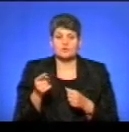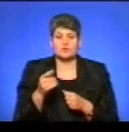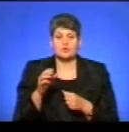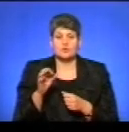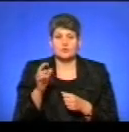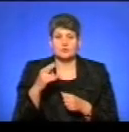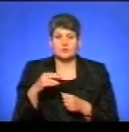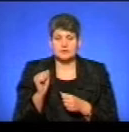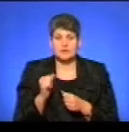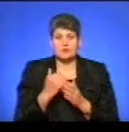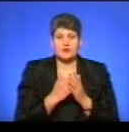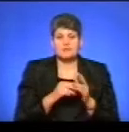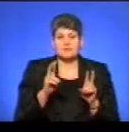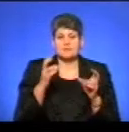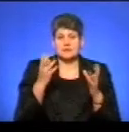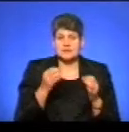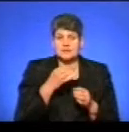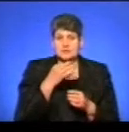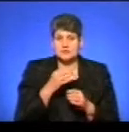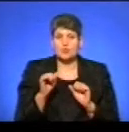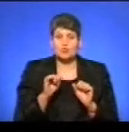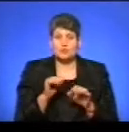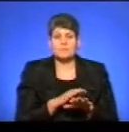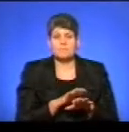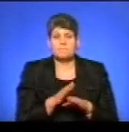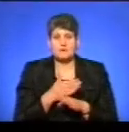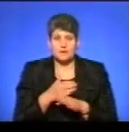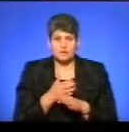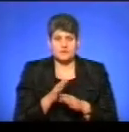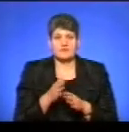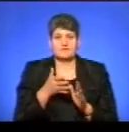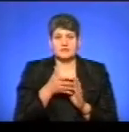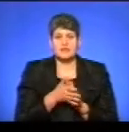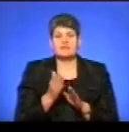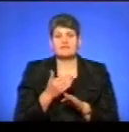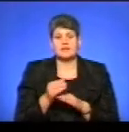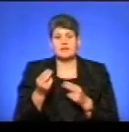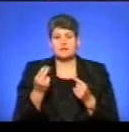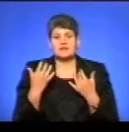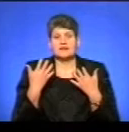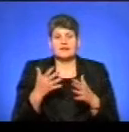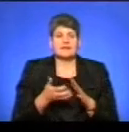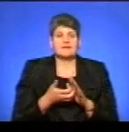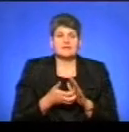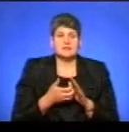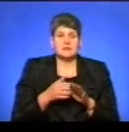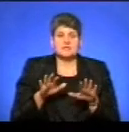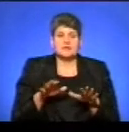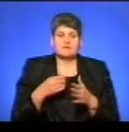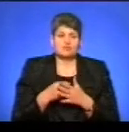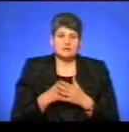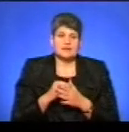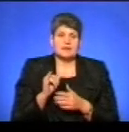облдержадміністрації в програмі «Тема дня» заявила, що уряд перерозподілив видатки та виділив кошти, яких не вистачало місцевим